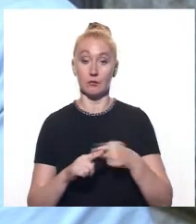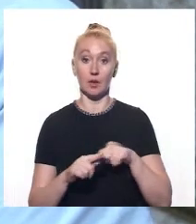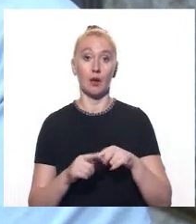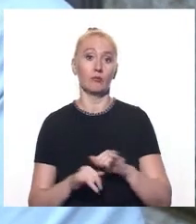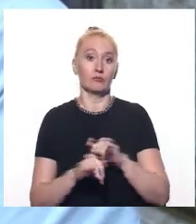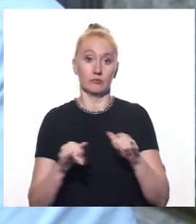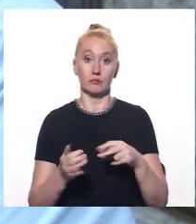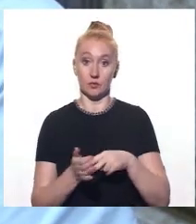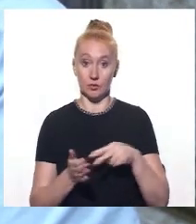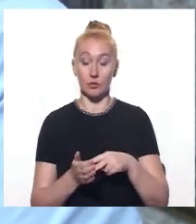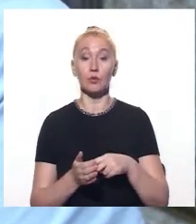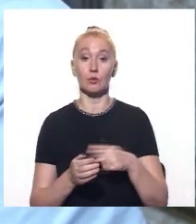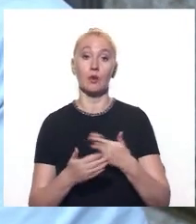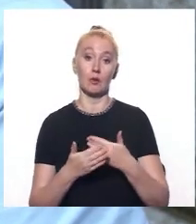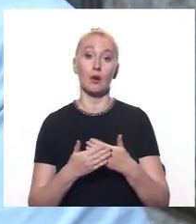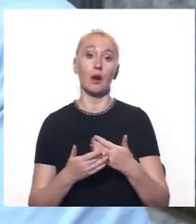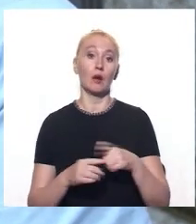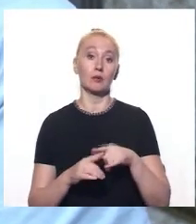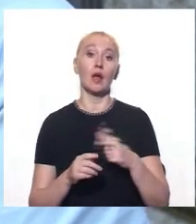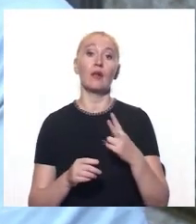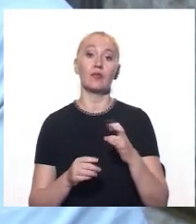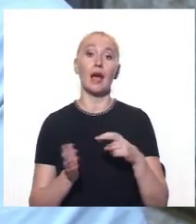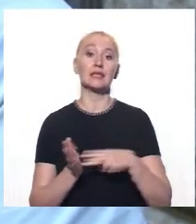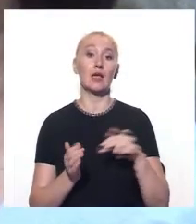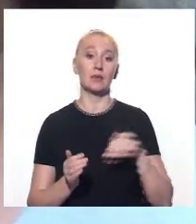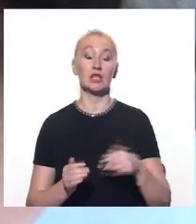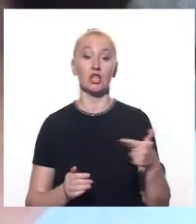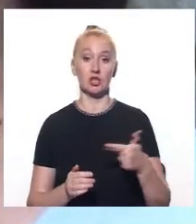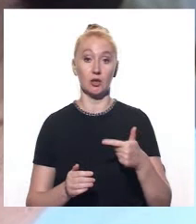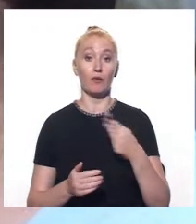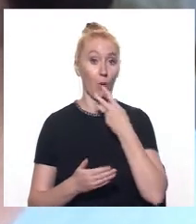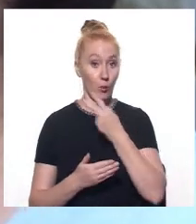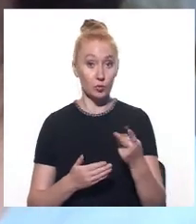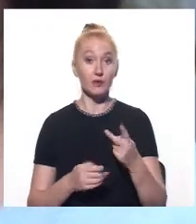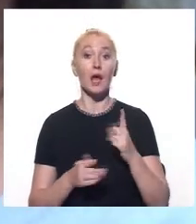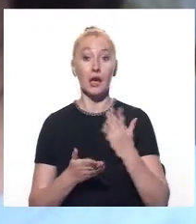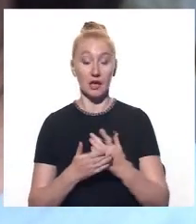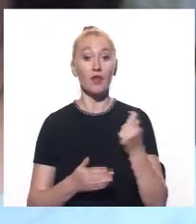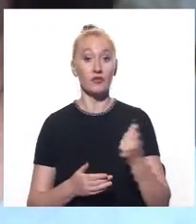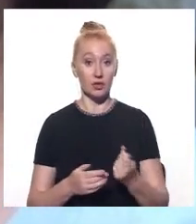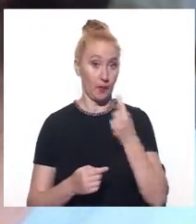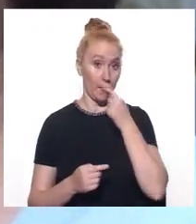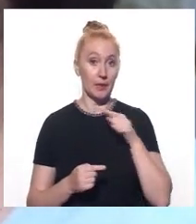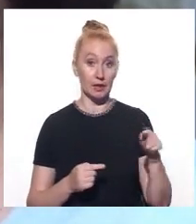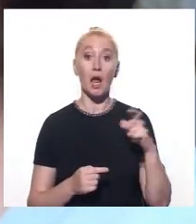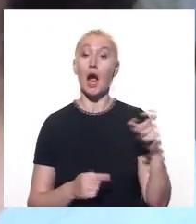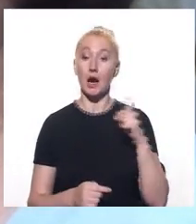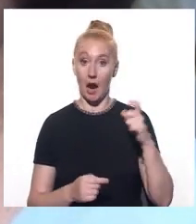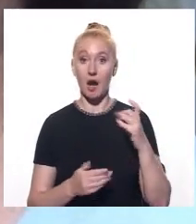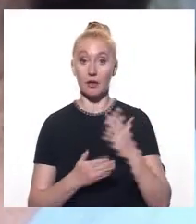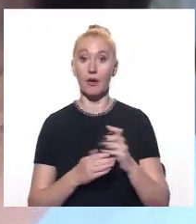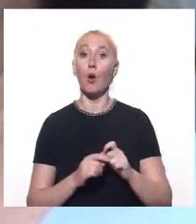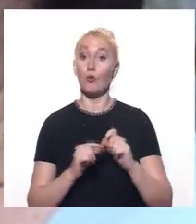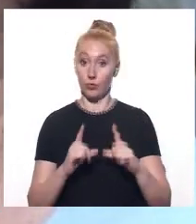ціна виросла майже на 7 тисяч гривень. Подивилися, що є дешевше, ближче. Є Харків, він